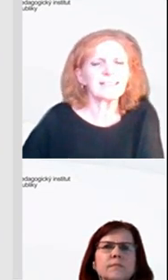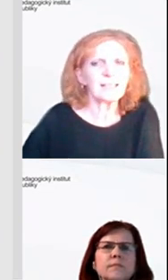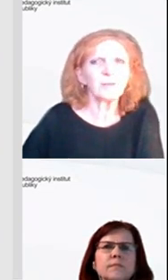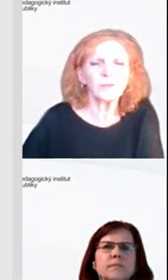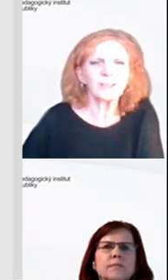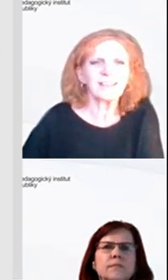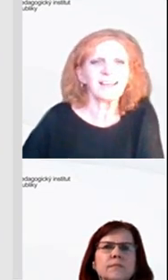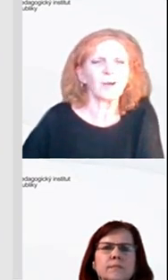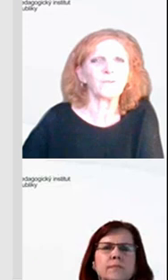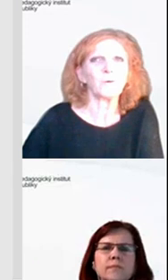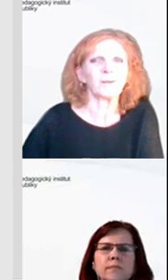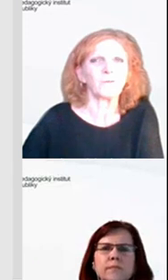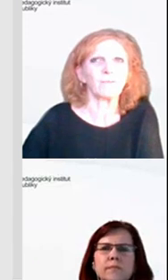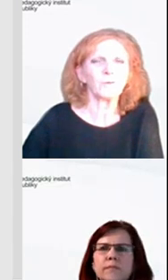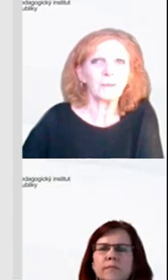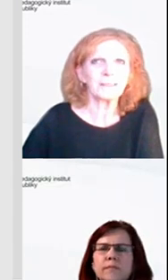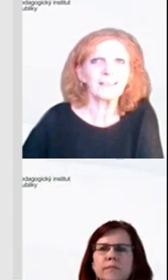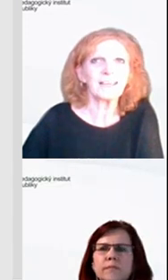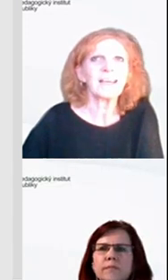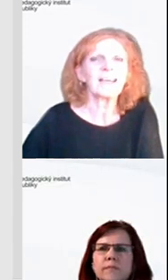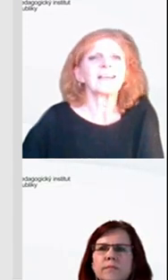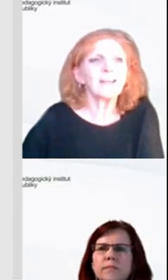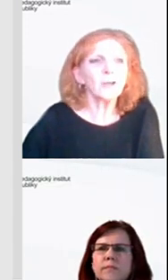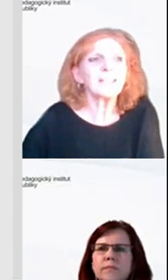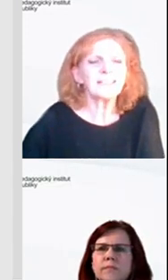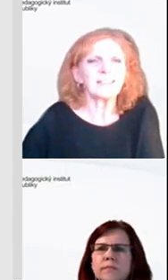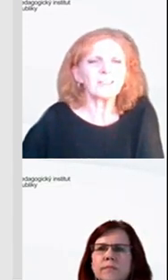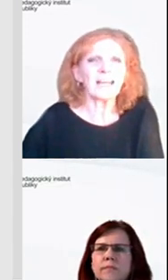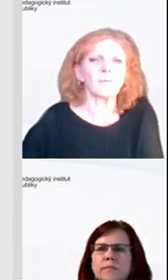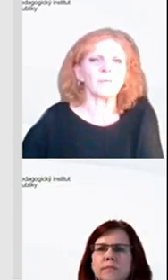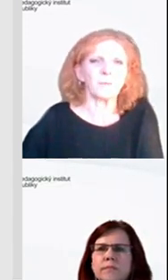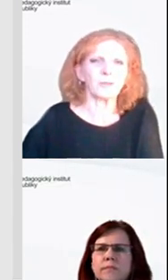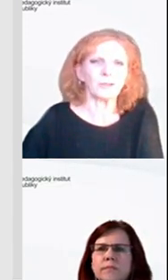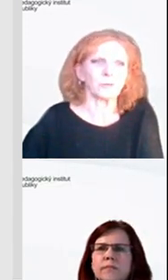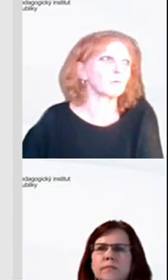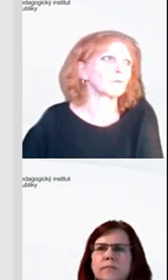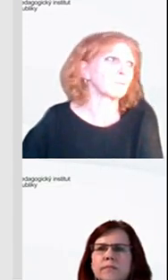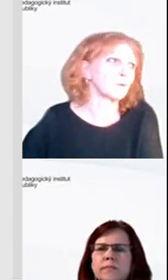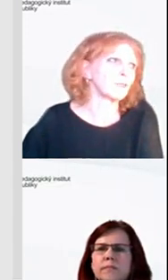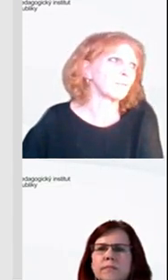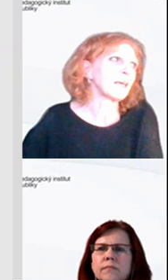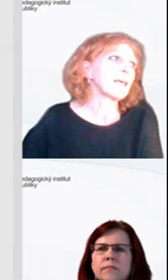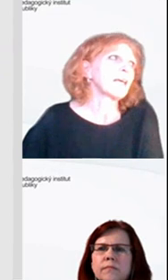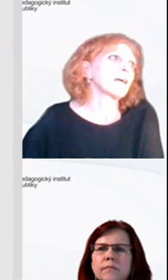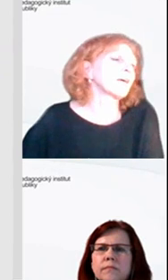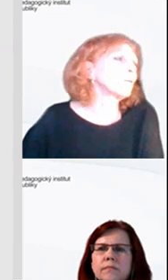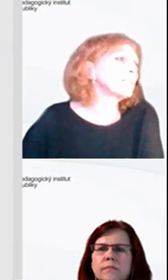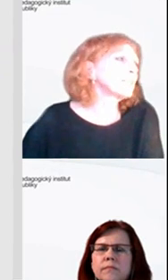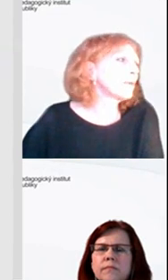Ta věc je stejně důležitá jako výuka nové informatiky, jednou se k ní dostáváme prostě z trošku zpoždění.